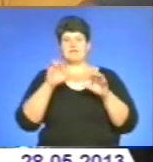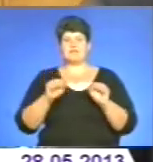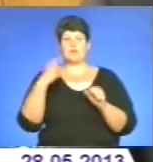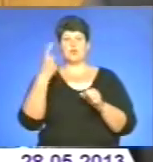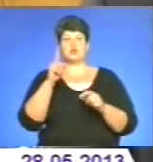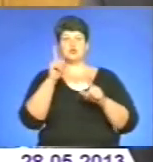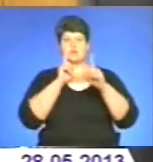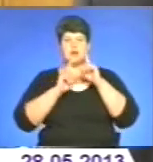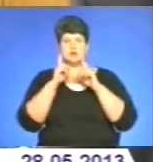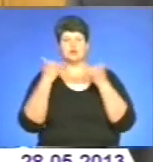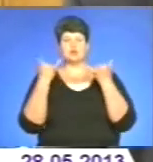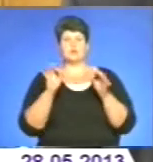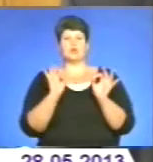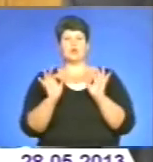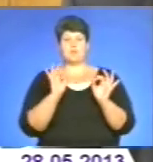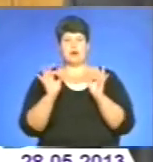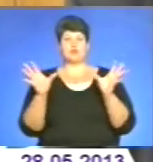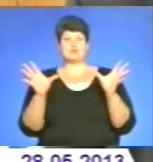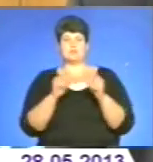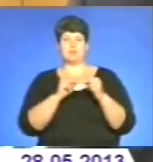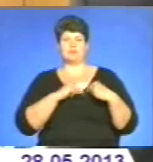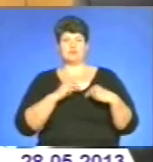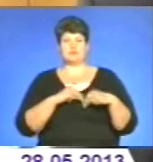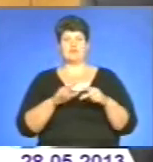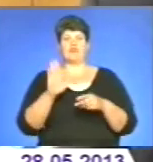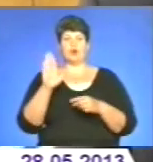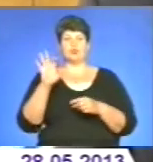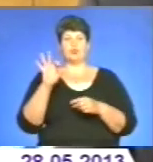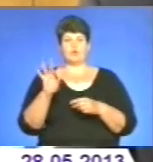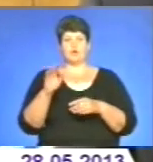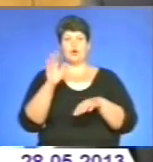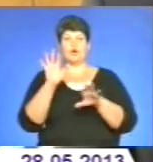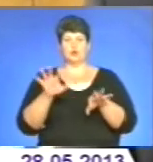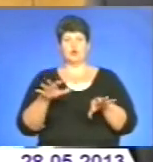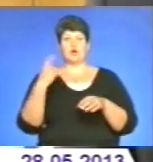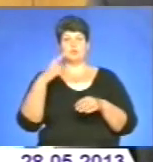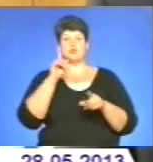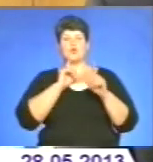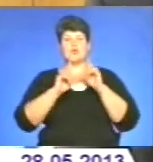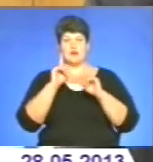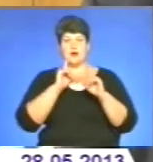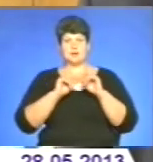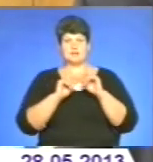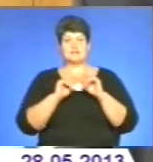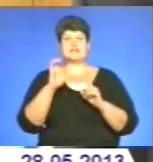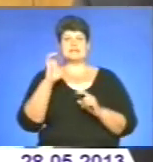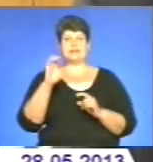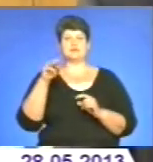ми нормально співпрацюємо з виконуючим обов'язком голови обласної ради, от Сергієм